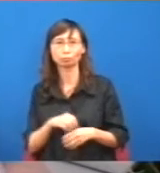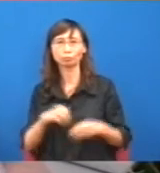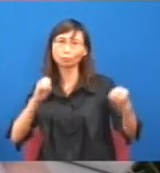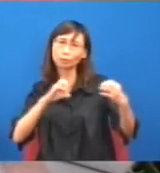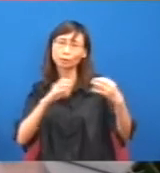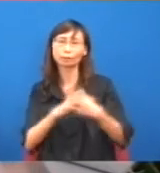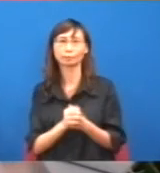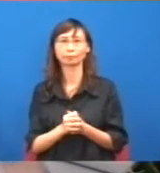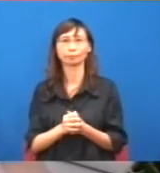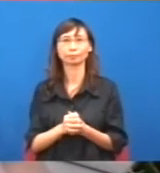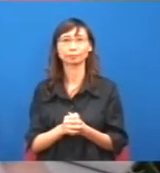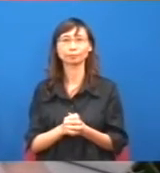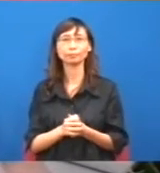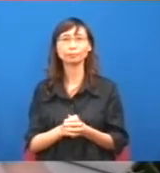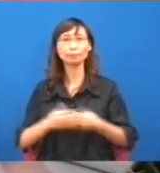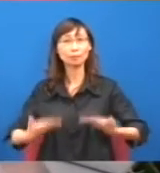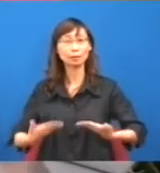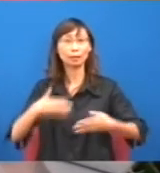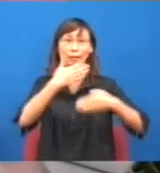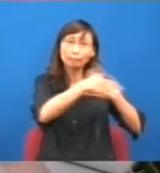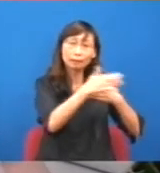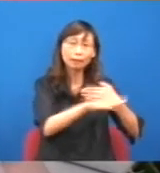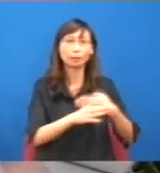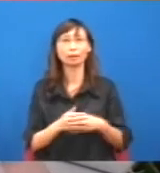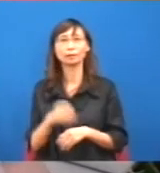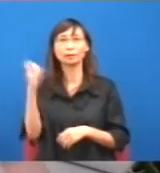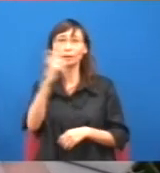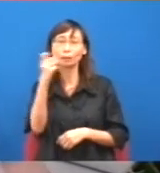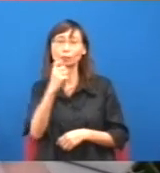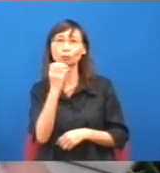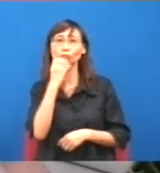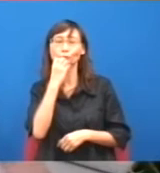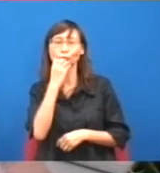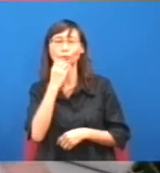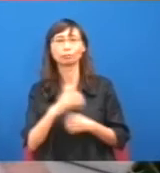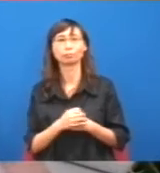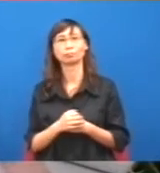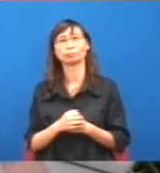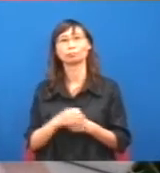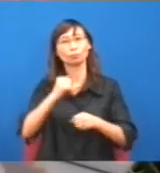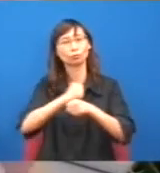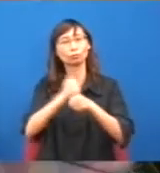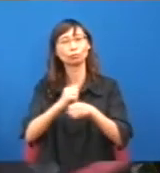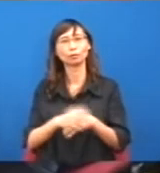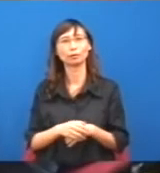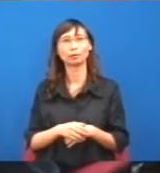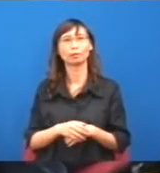在另一邊也有搞,又搞九龍東,他不知是否對東特別有…他不是一路向西,他